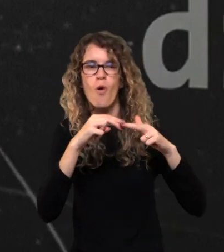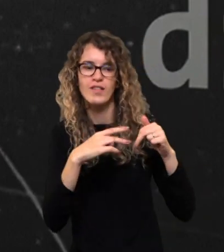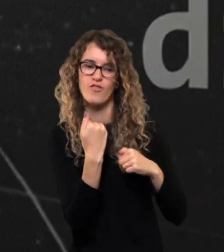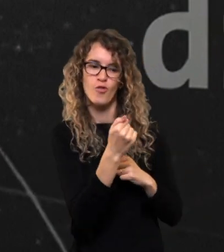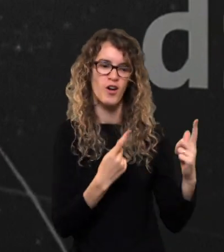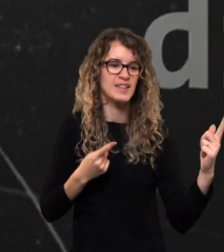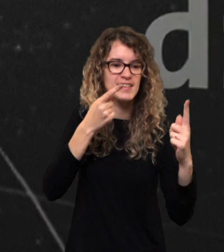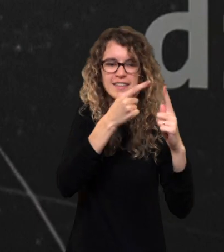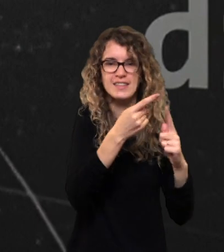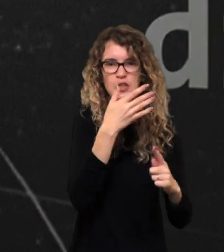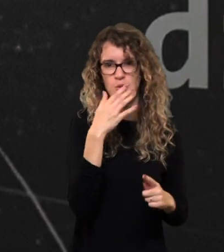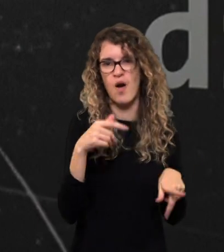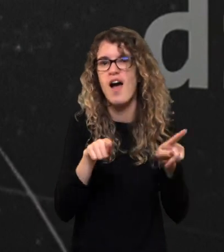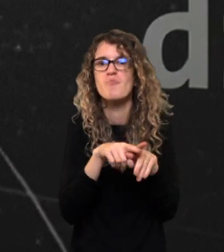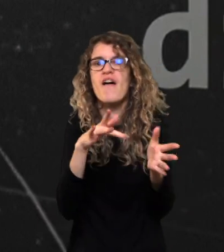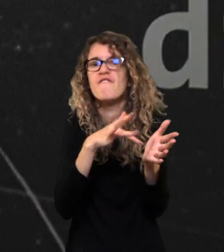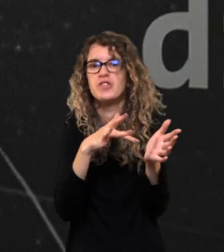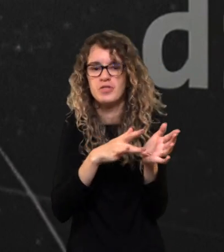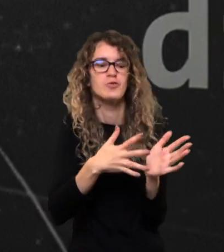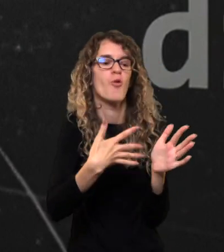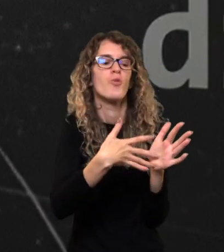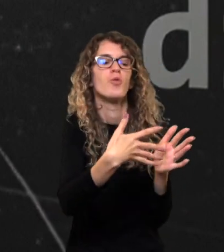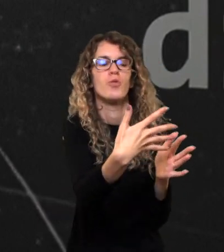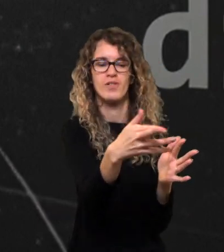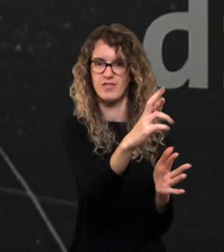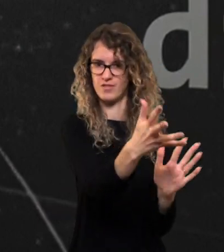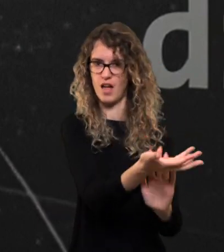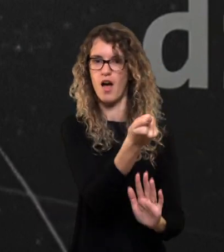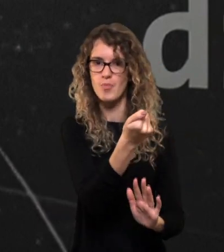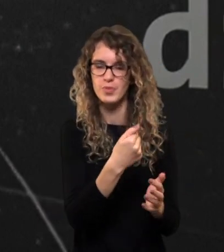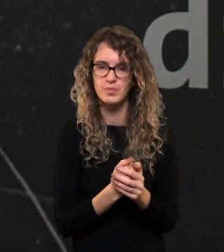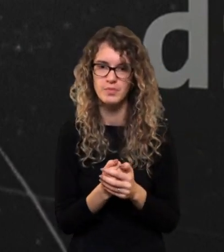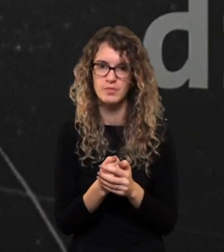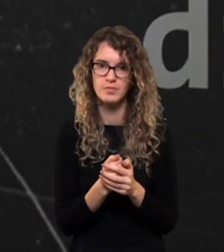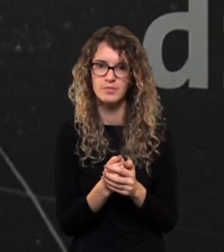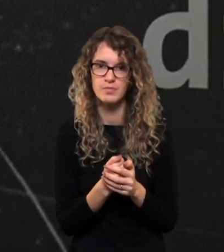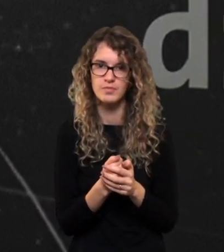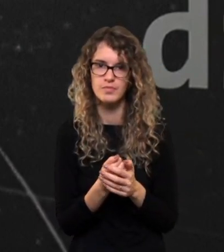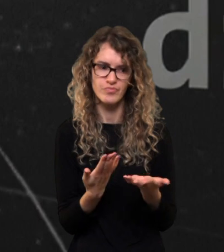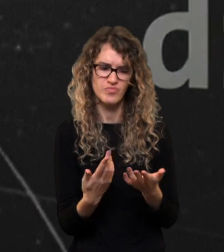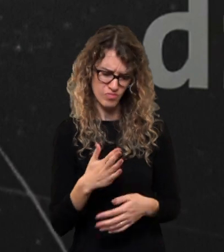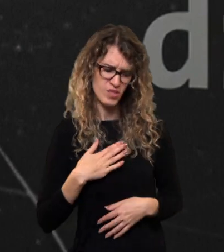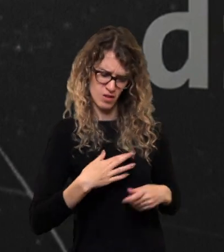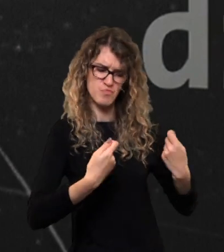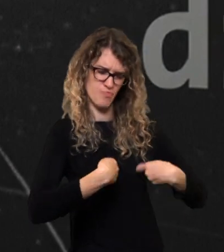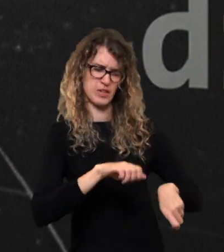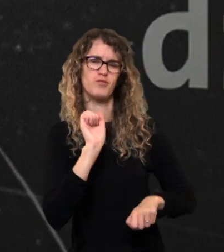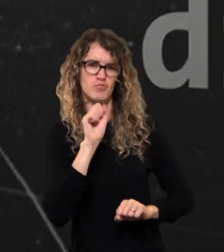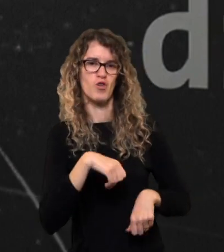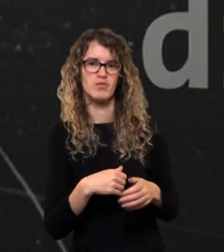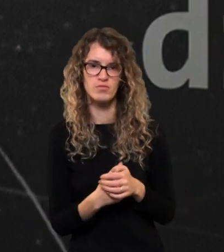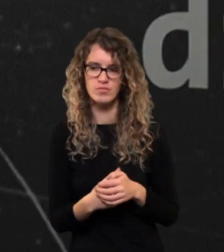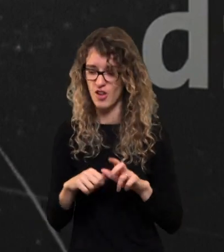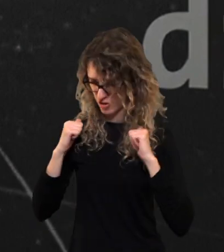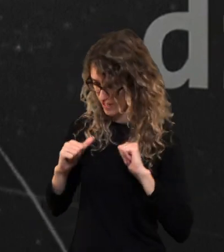nuotaikos nuomonės, tai nėra tikslas pats savaime, tai yra tarpinis rezultatas, kuris veda link to. Šiaip